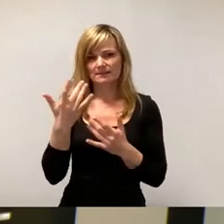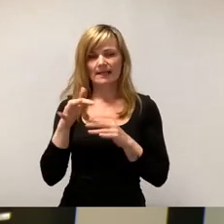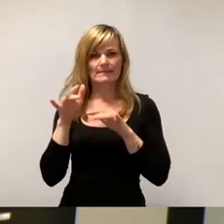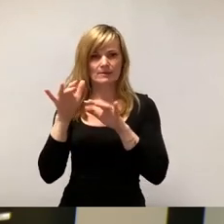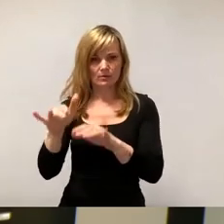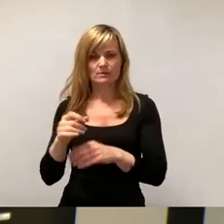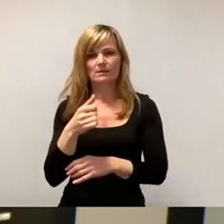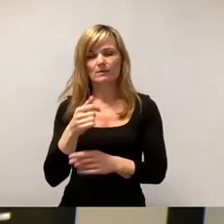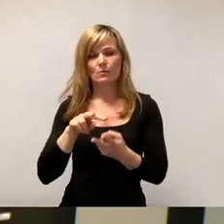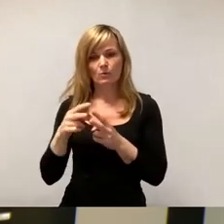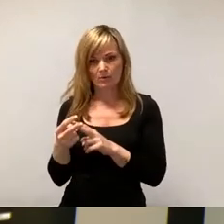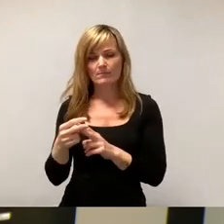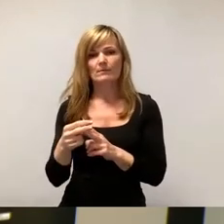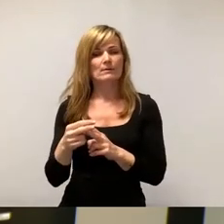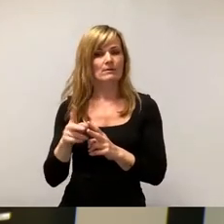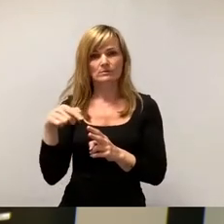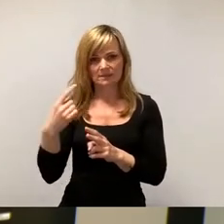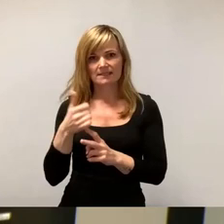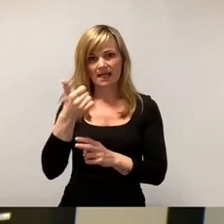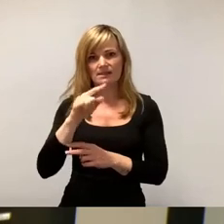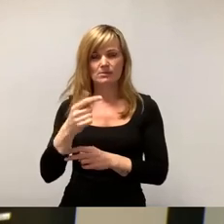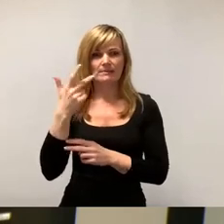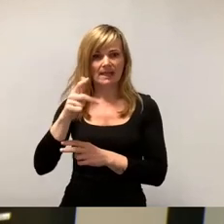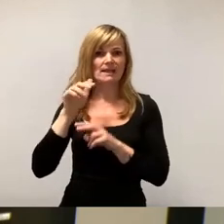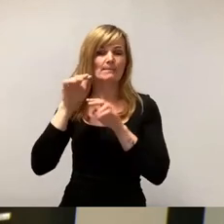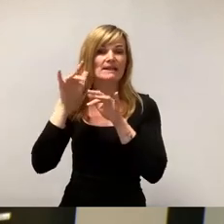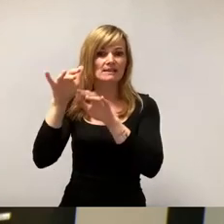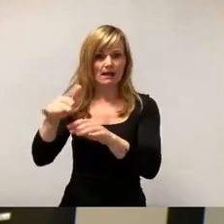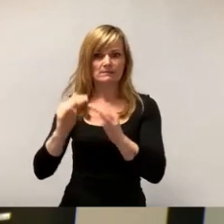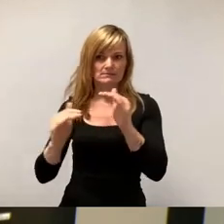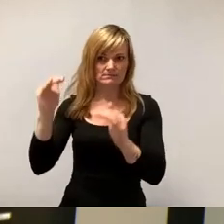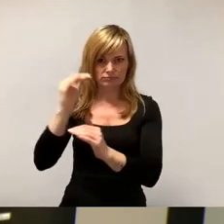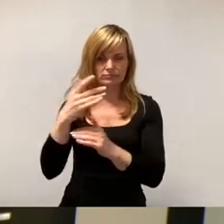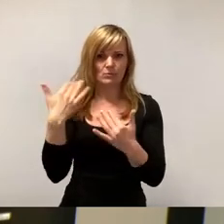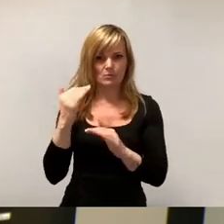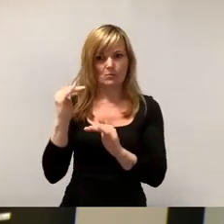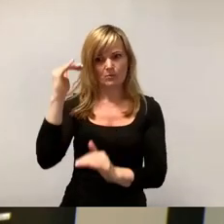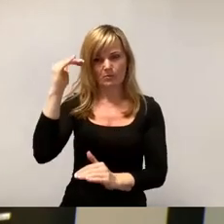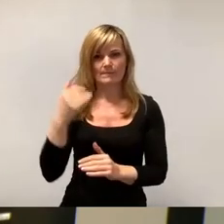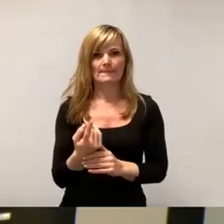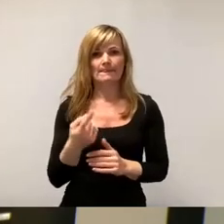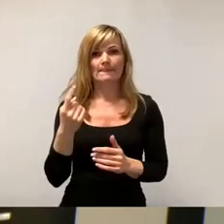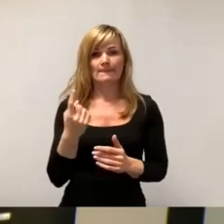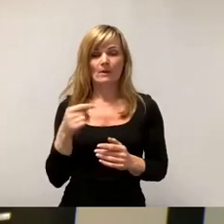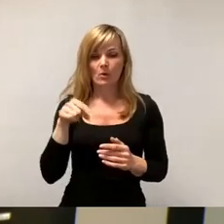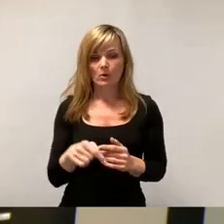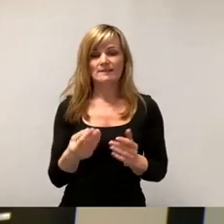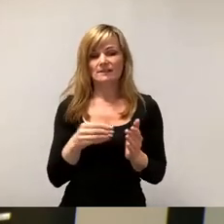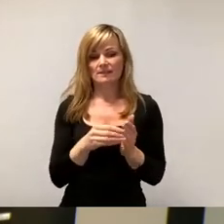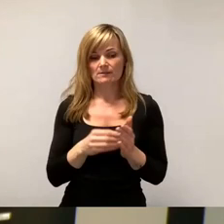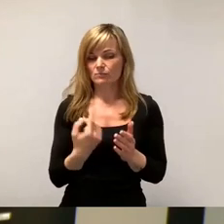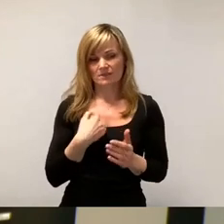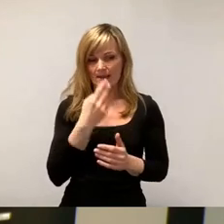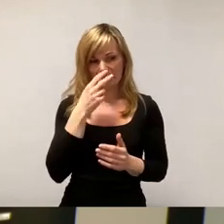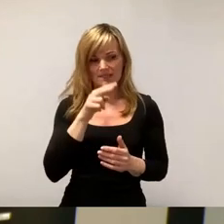Milliarden verursacht. Das ist ein stolzer Betrag. Jetzt kam ja noch heute dazu, damit habe ich mich nicht beschäftigt, aber das war eine